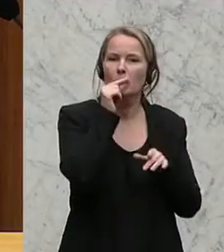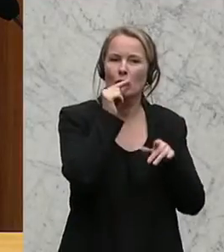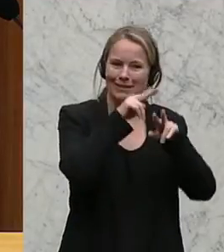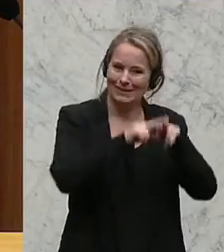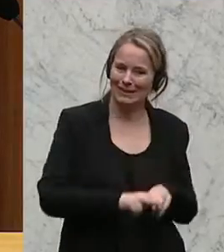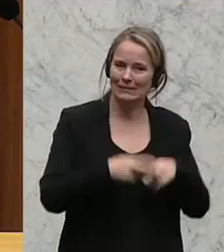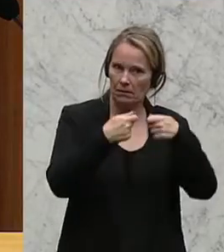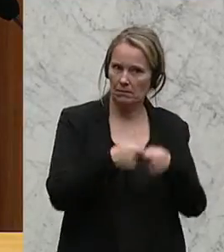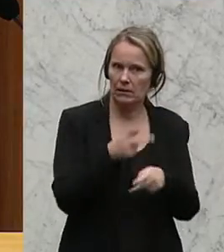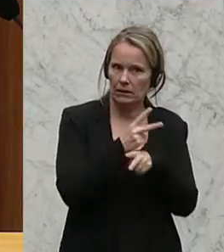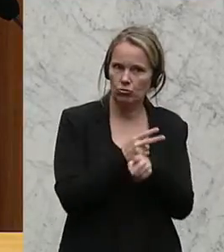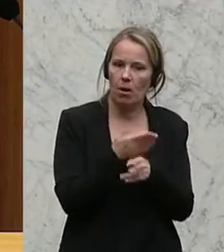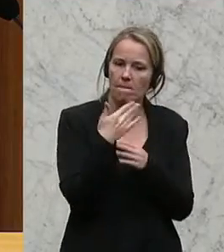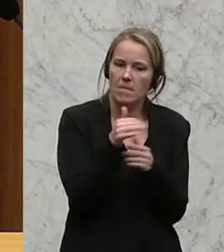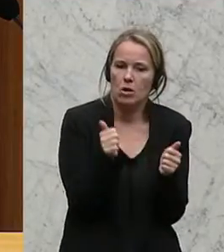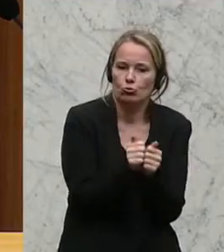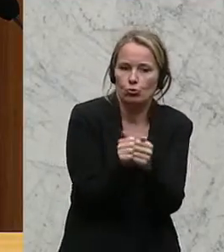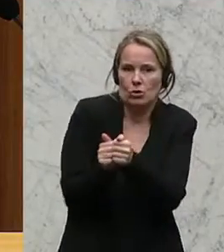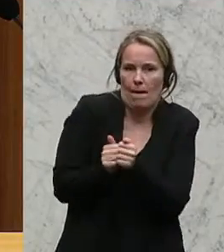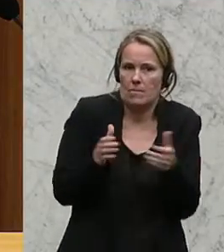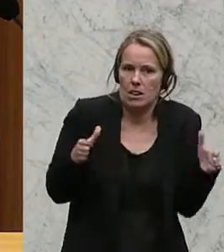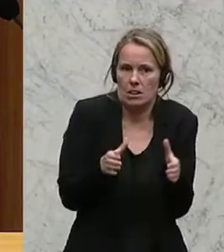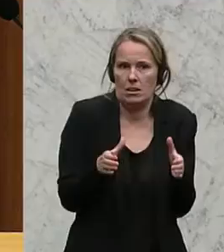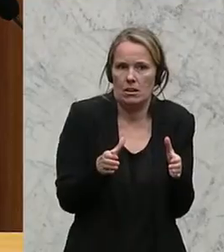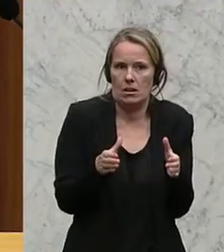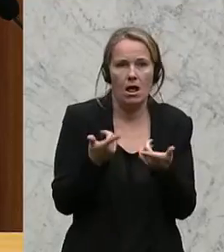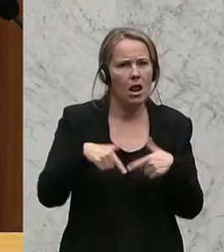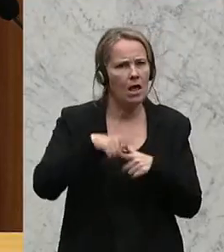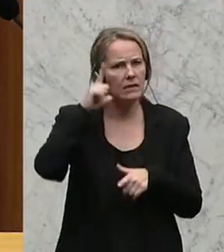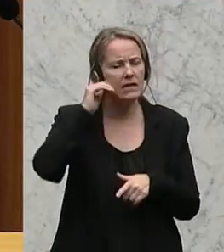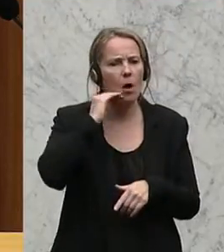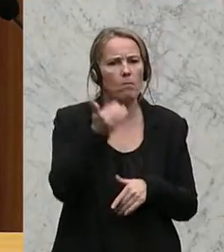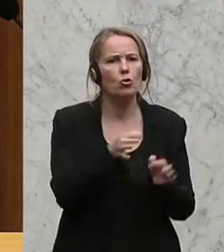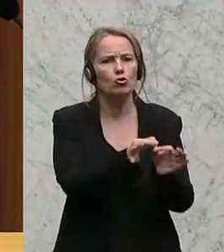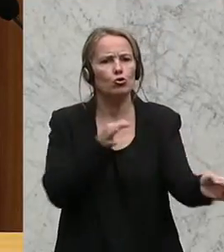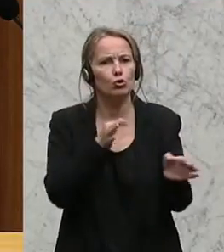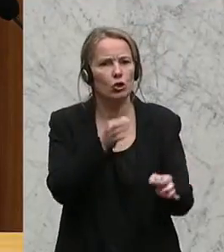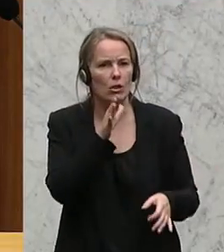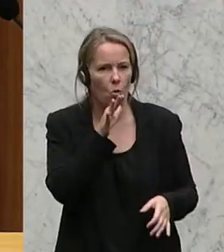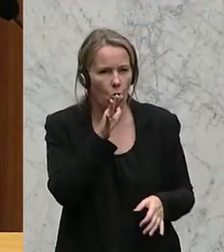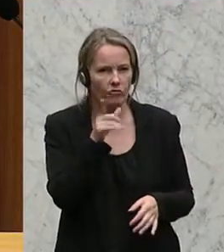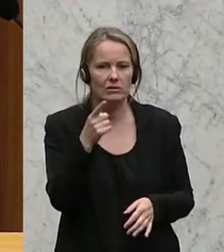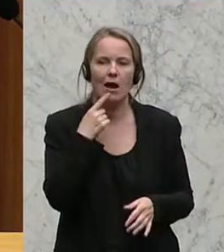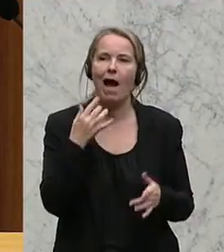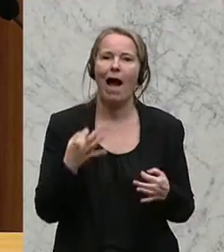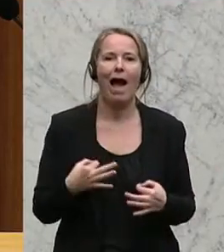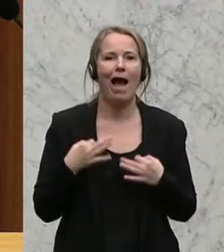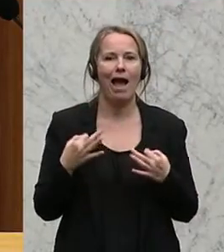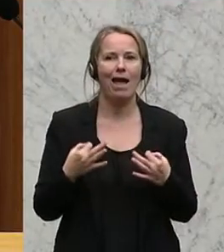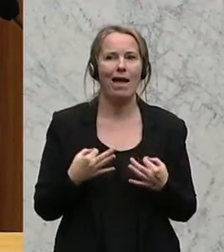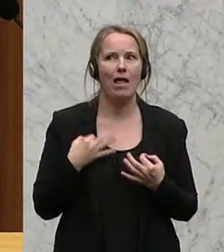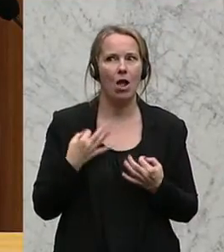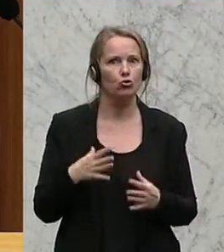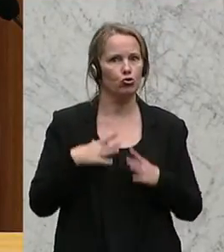Mitgliedstaaten enger zusammenrücken. Der von Landeshauptmann Schützenhöfer angesprochene heilsame Schock